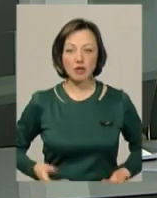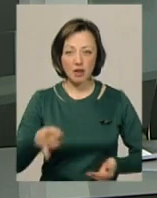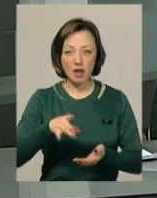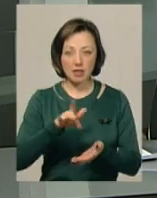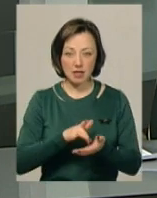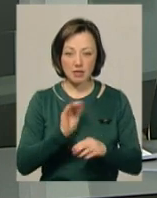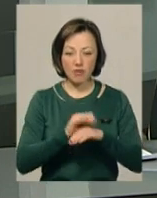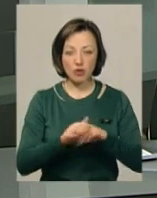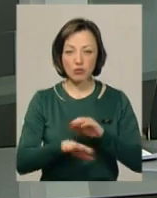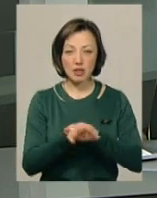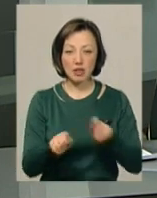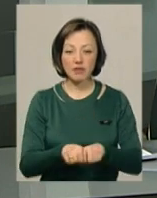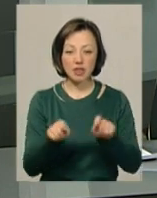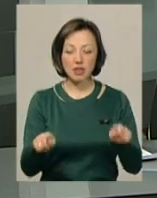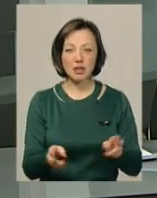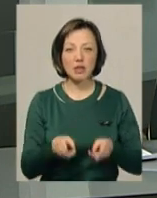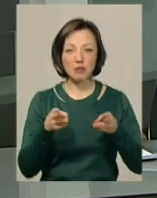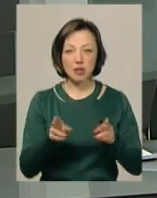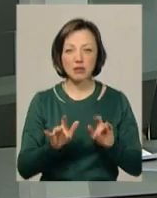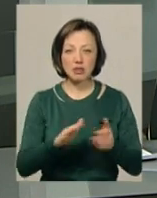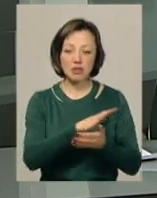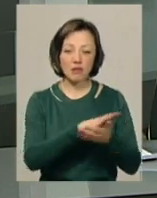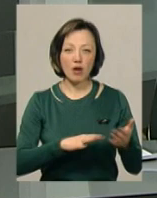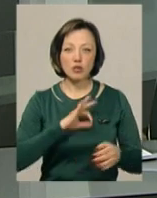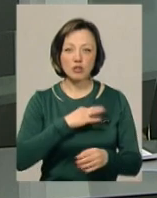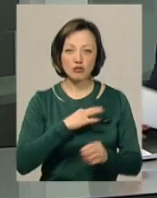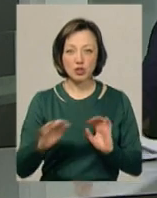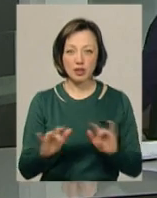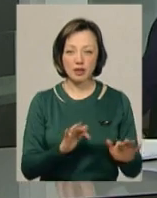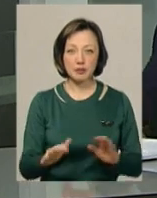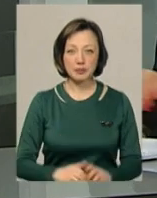За фактом крадіжки відкрито кримінальне провадження, тривають слідчі дії.